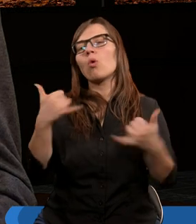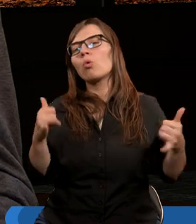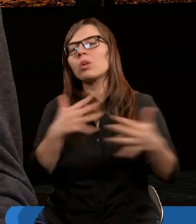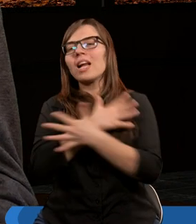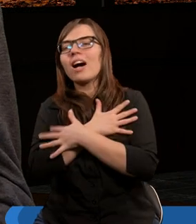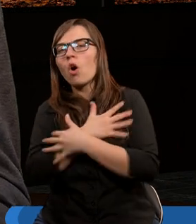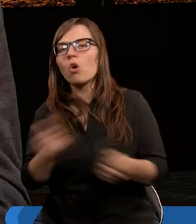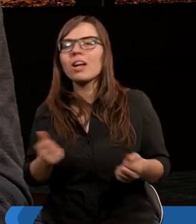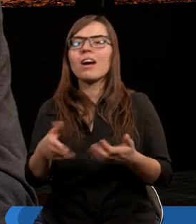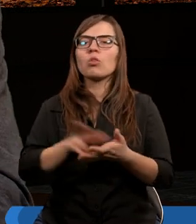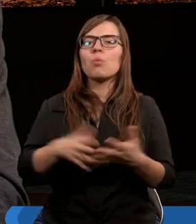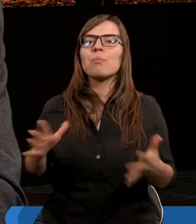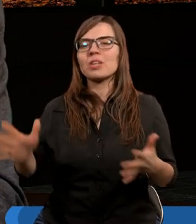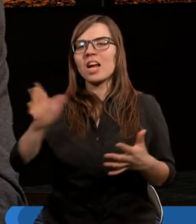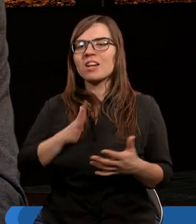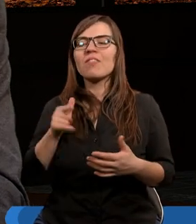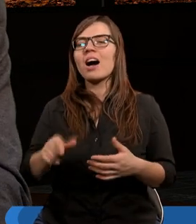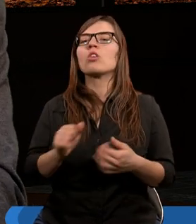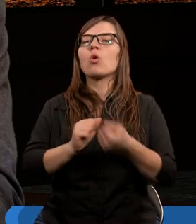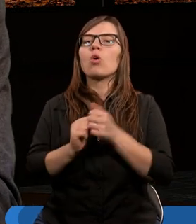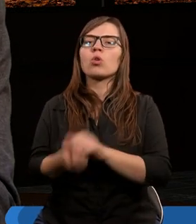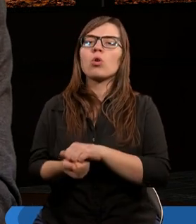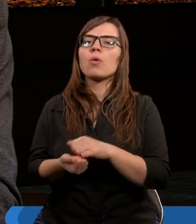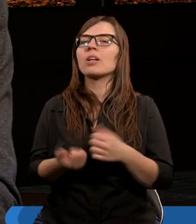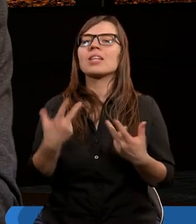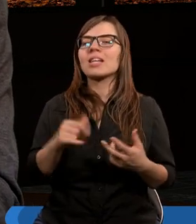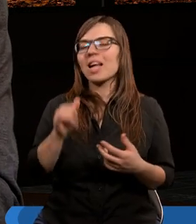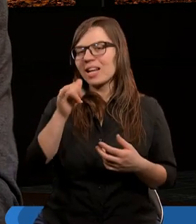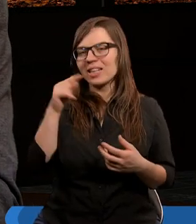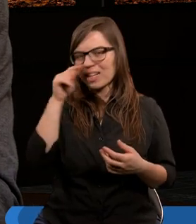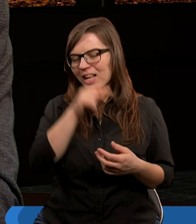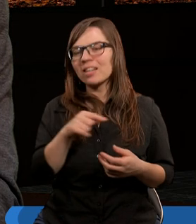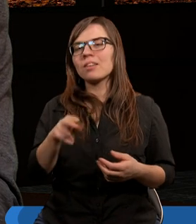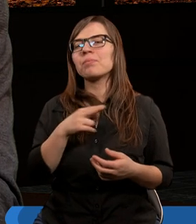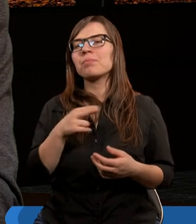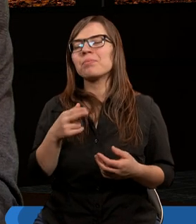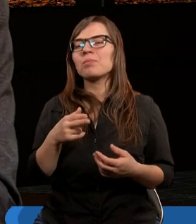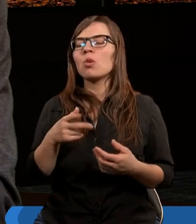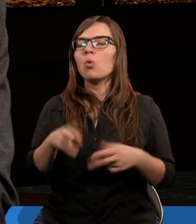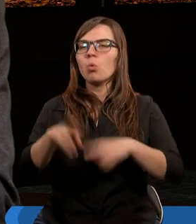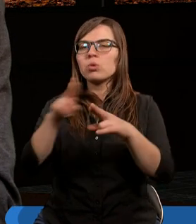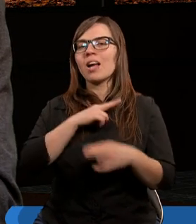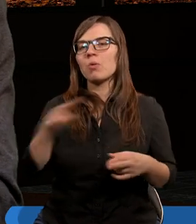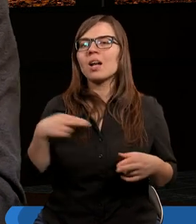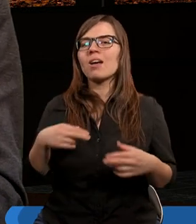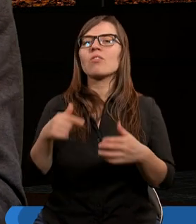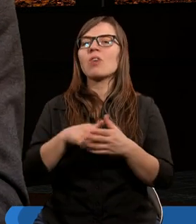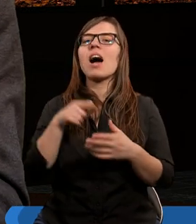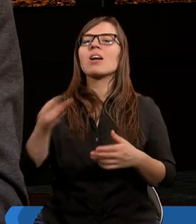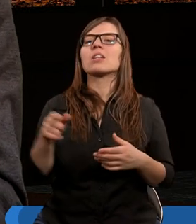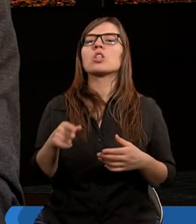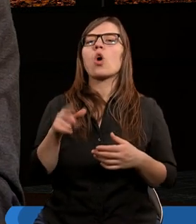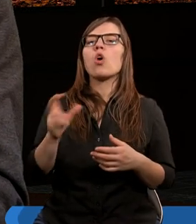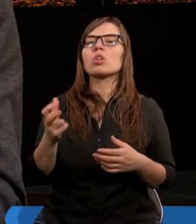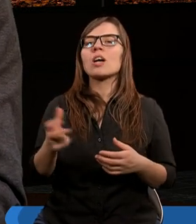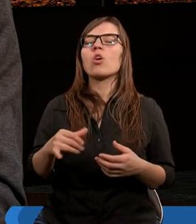rozterki, jakie przeżywamy, to są niestety nasz, to jest niestety udział, to jest owoc